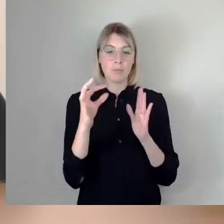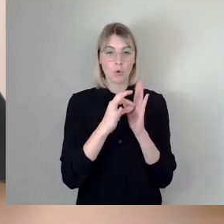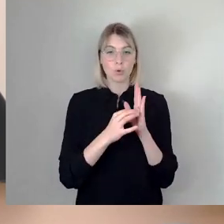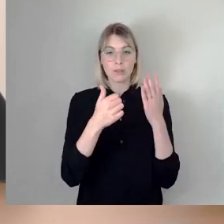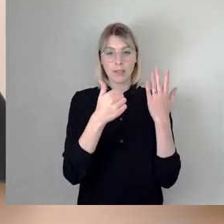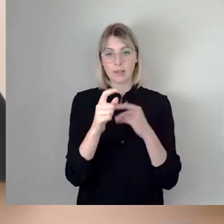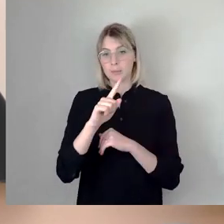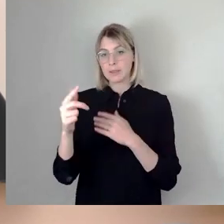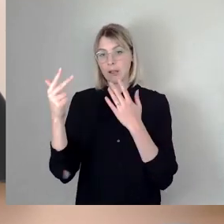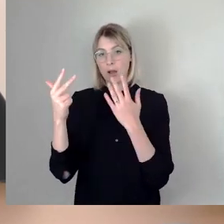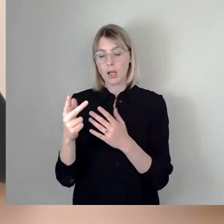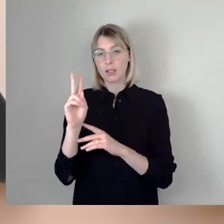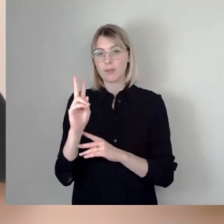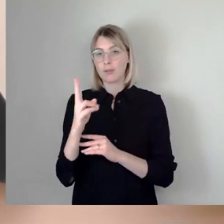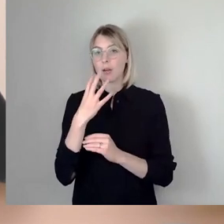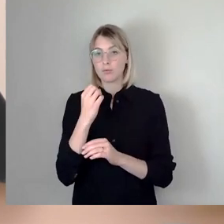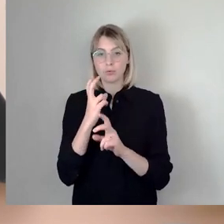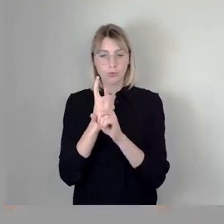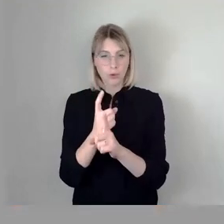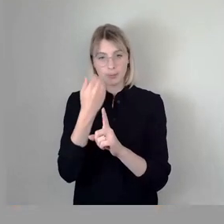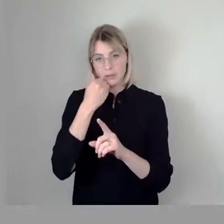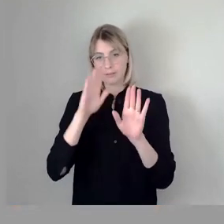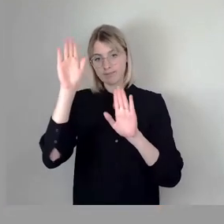Wer dem folgen möchte, den bitte ich jetzt um Stimmzeichen.